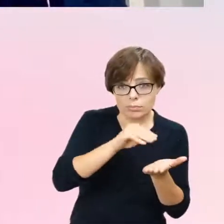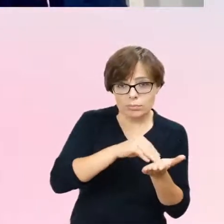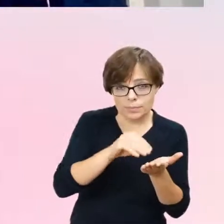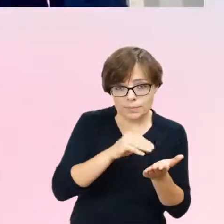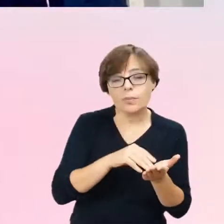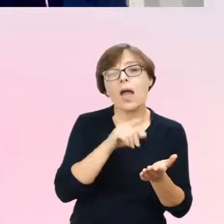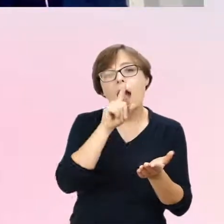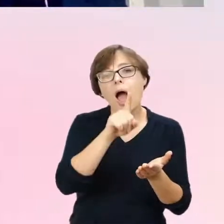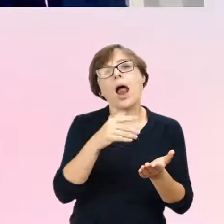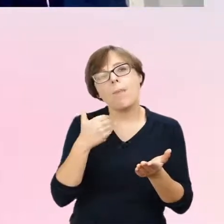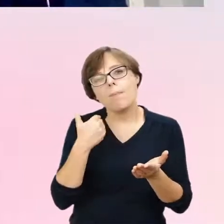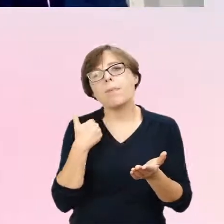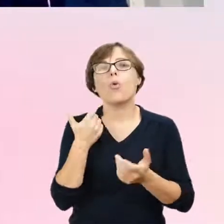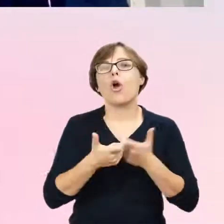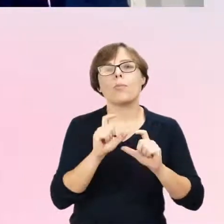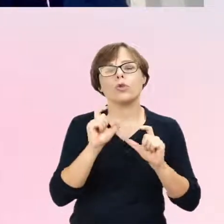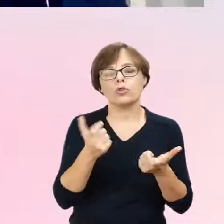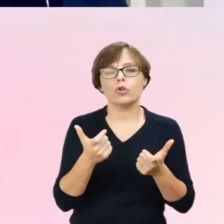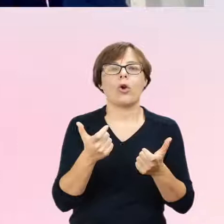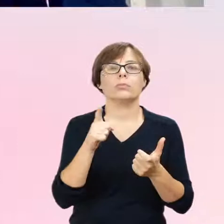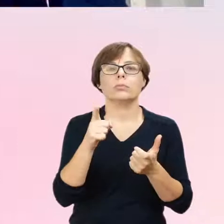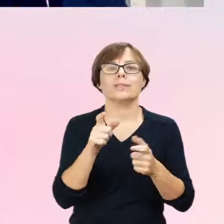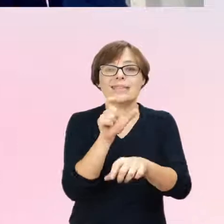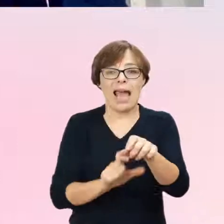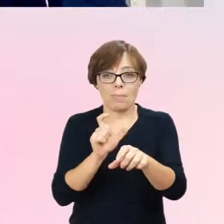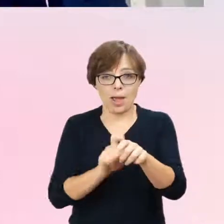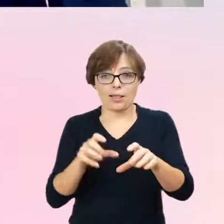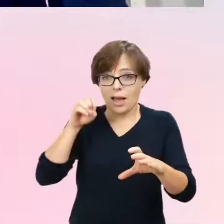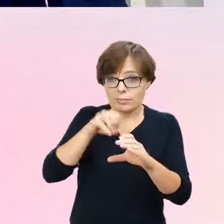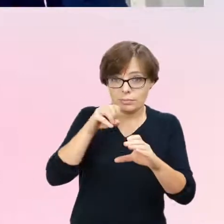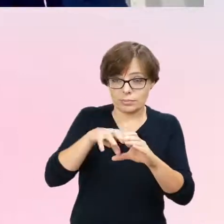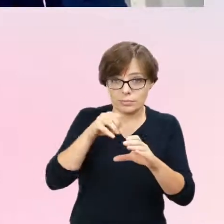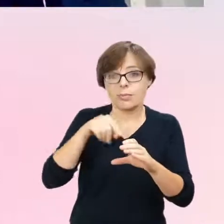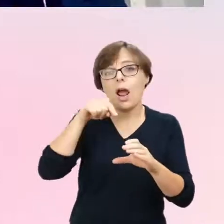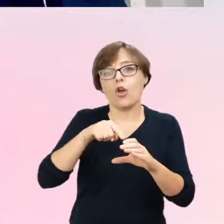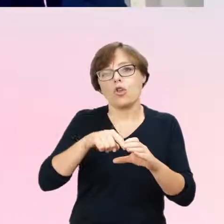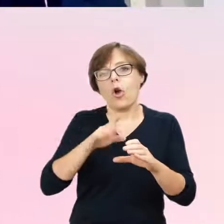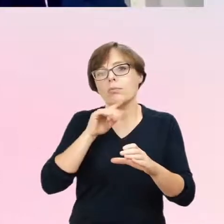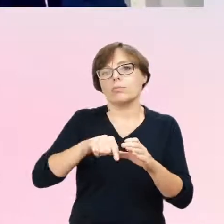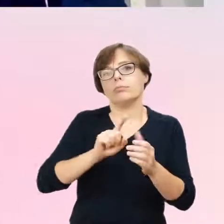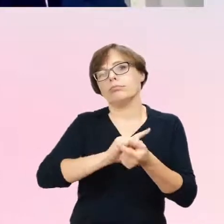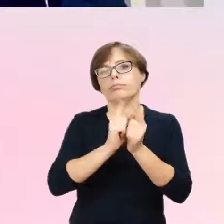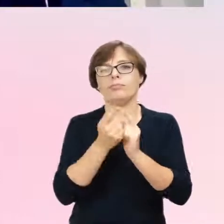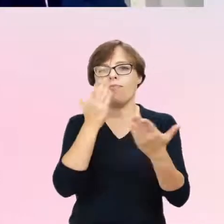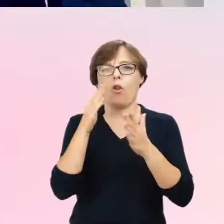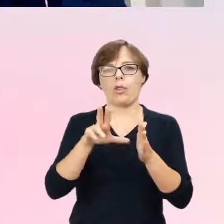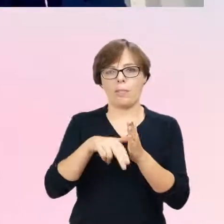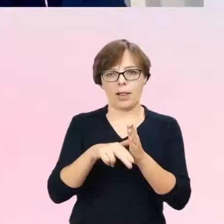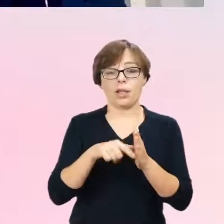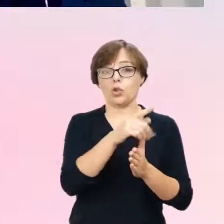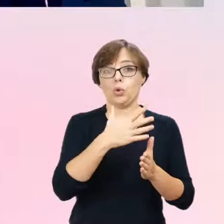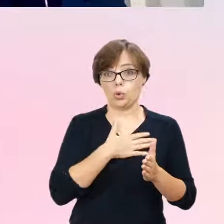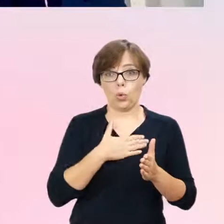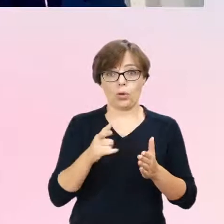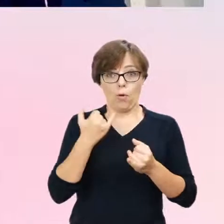skarpetki jakieś wypełnienie i w momencie, kiedy jakby ten tenis był między nogami, to